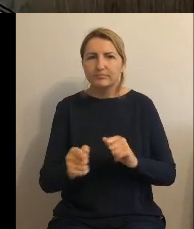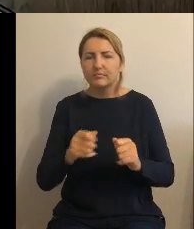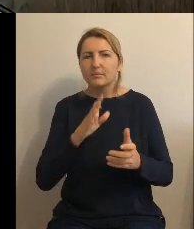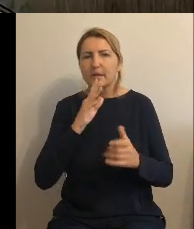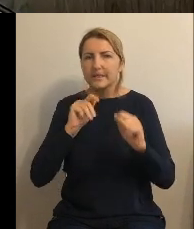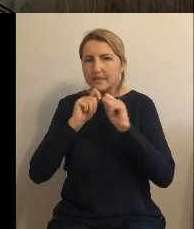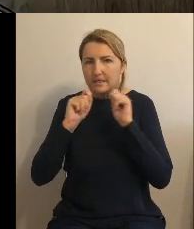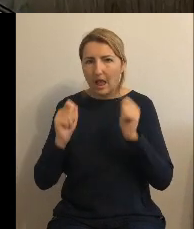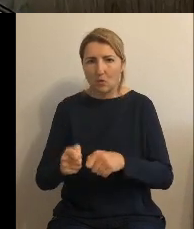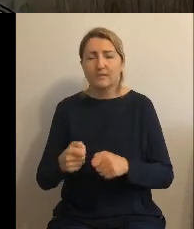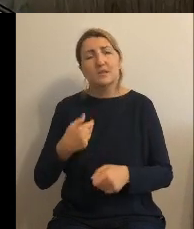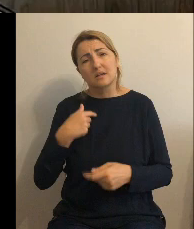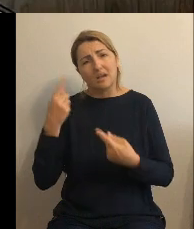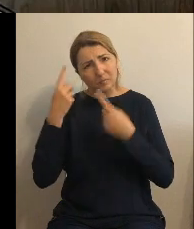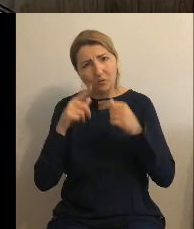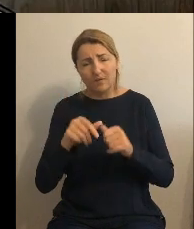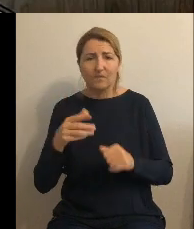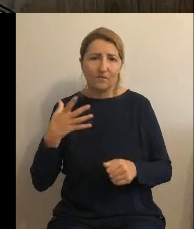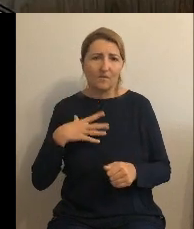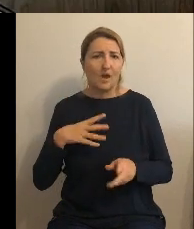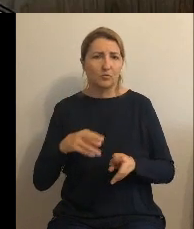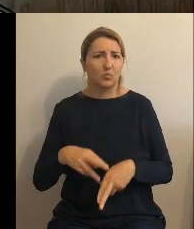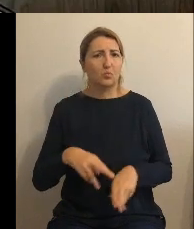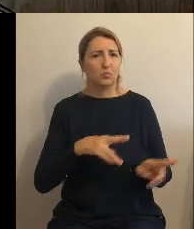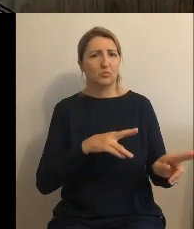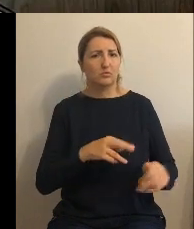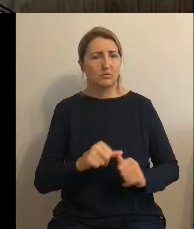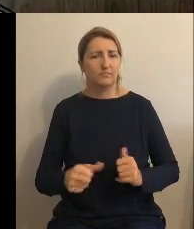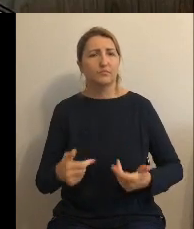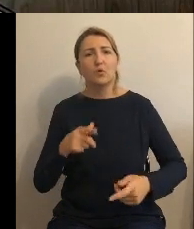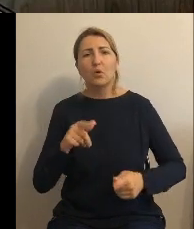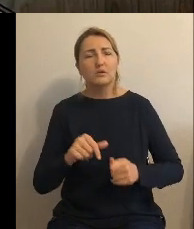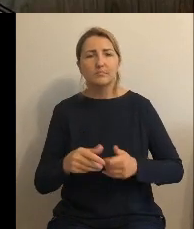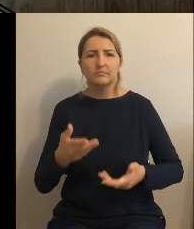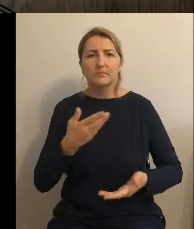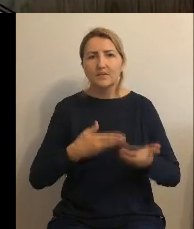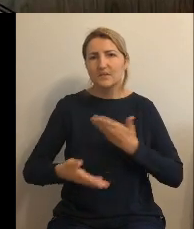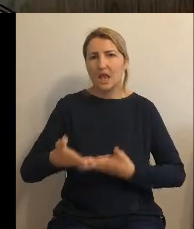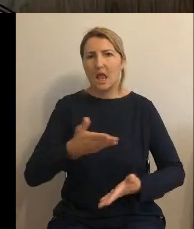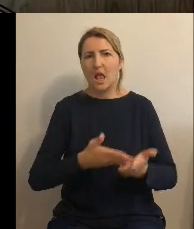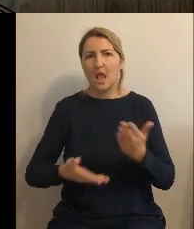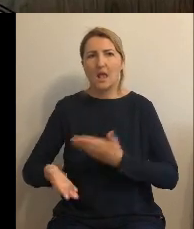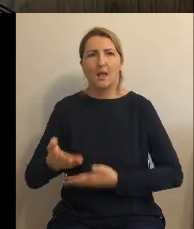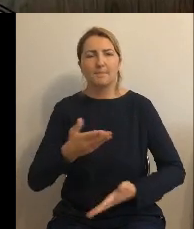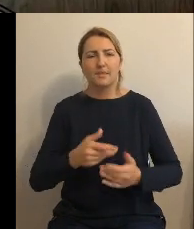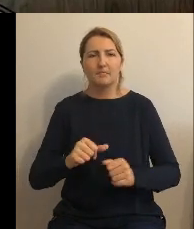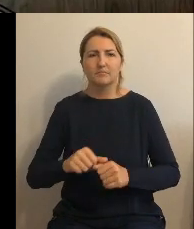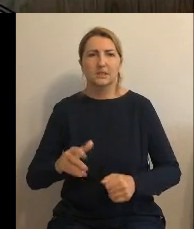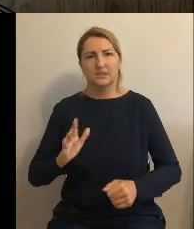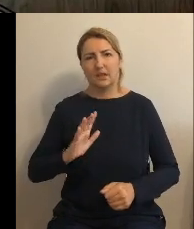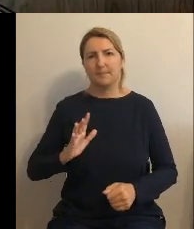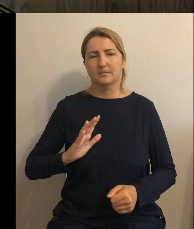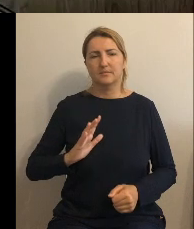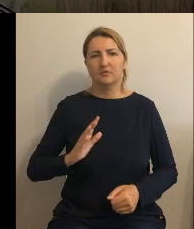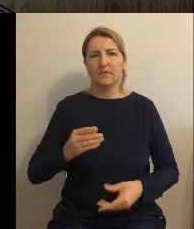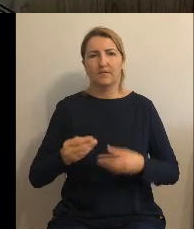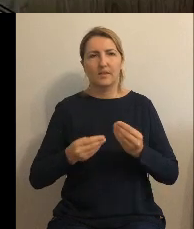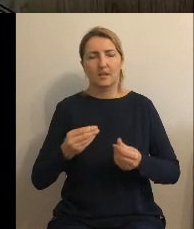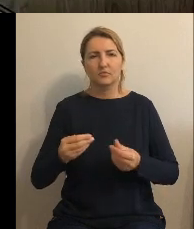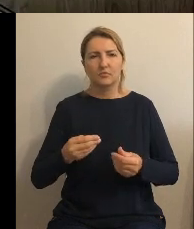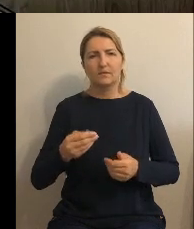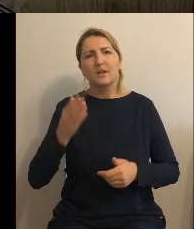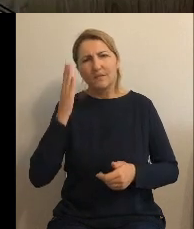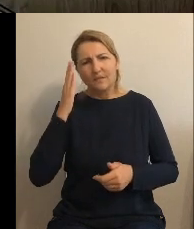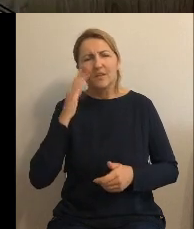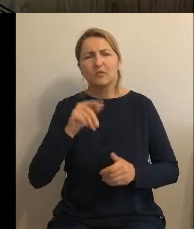czymś takim uczestniczyć. To jest takie wzajemne zabezpieczenie tutaj finansowe, bo wiadomo, że te procedury administracyjne czasami są kilku czy